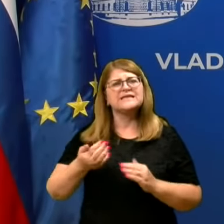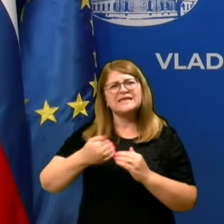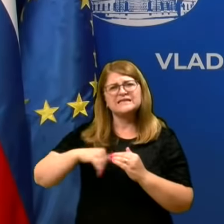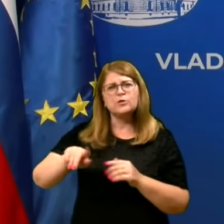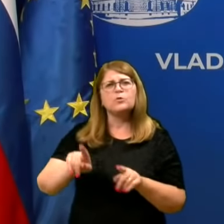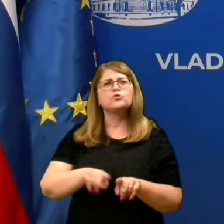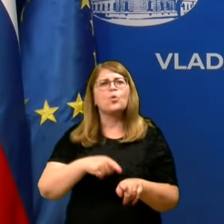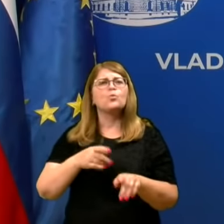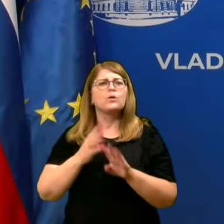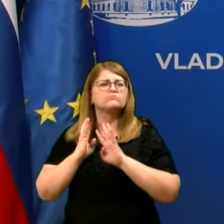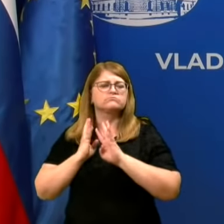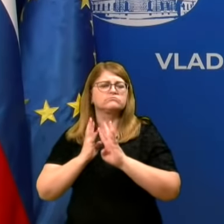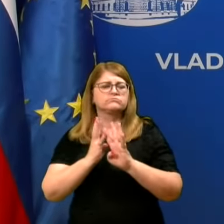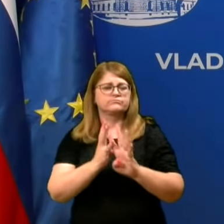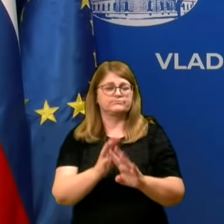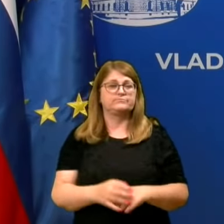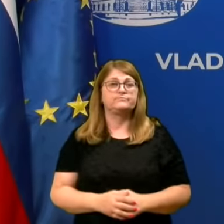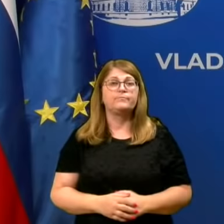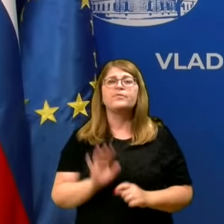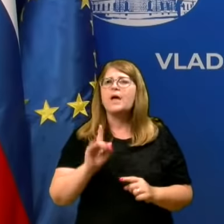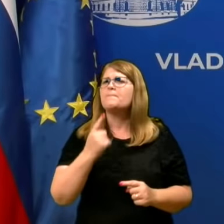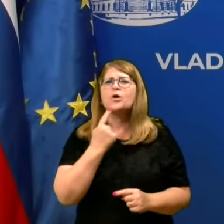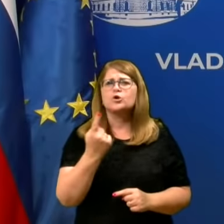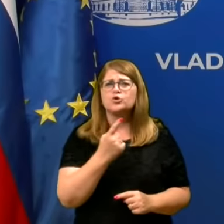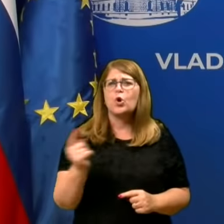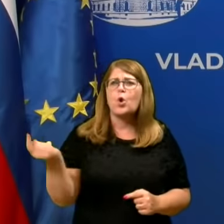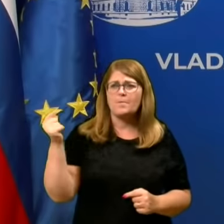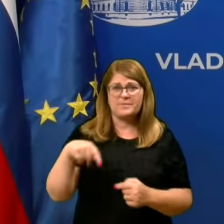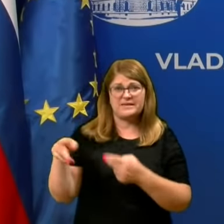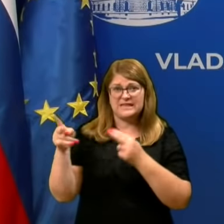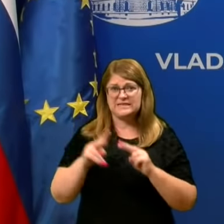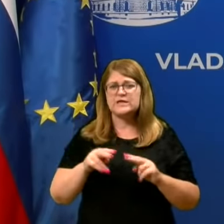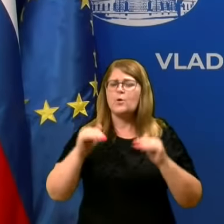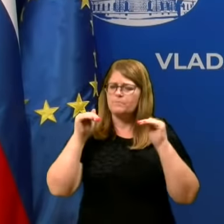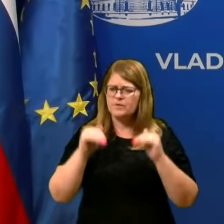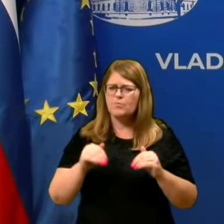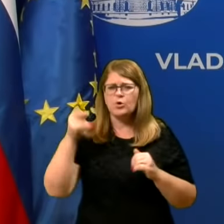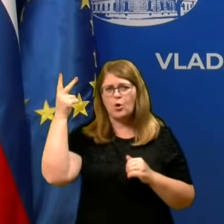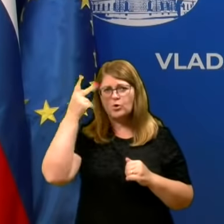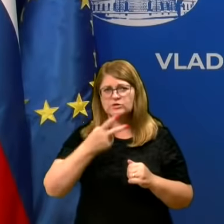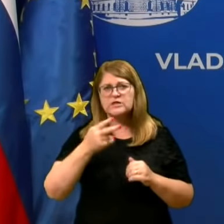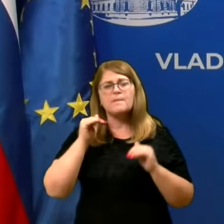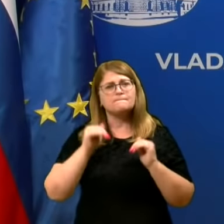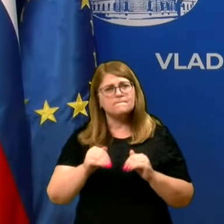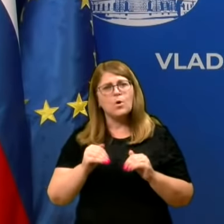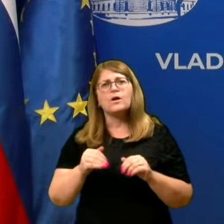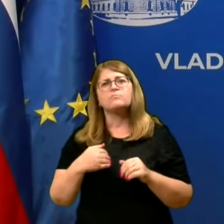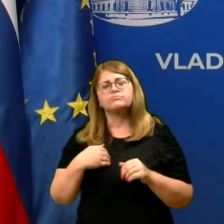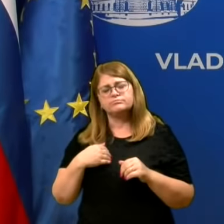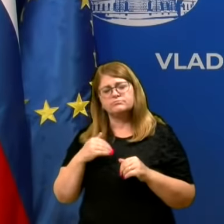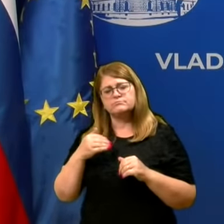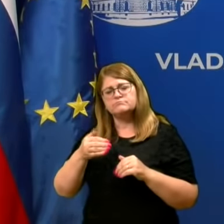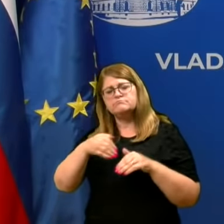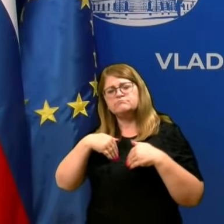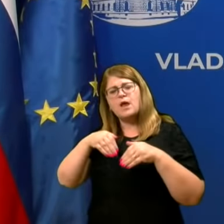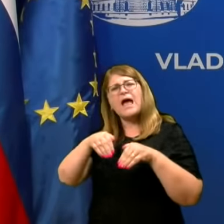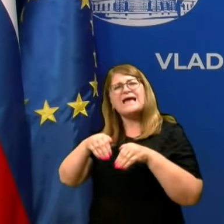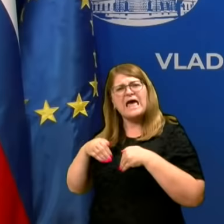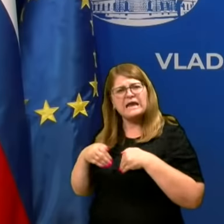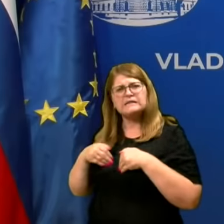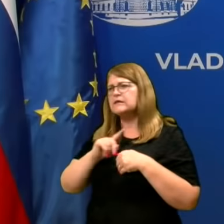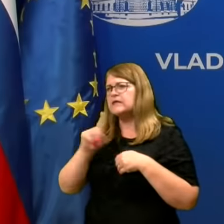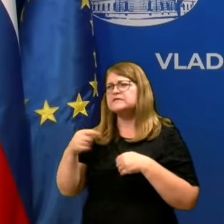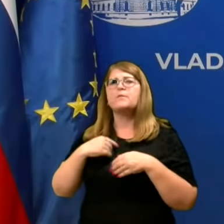dolgim čakalnim vrstem. Ampak, kdorkoli pride nazaj, bi moral razumeti, da mora preventivno ukrepati, da ne smejo na